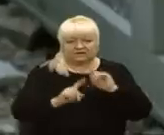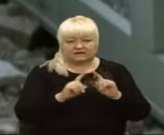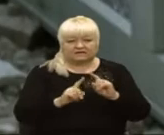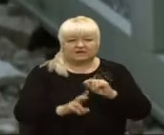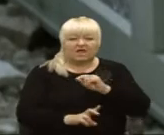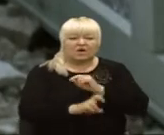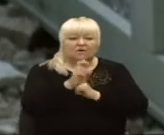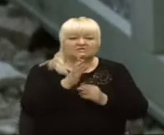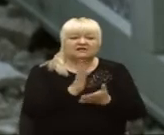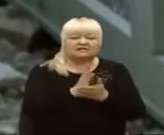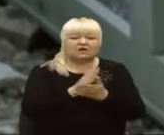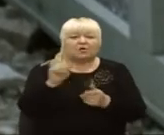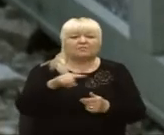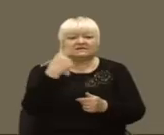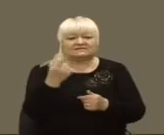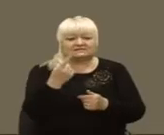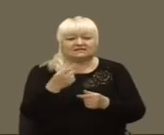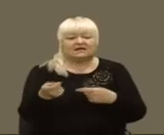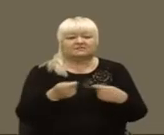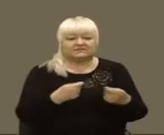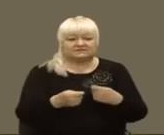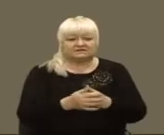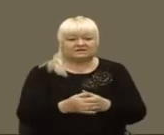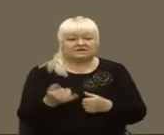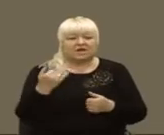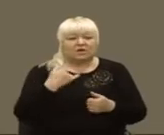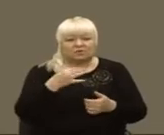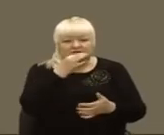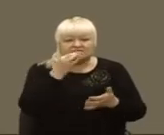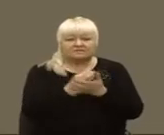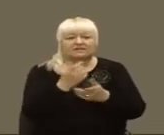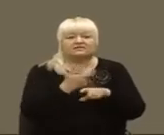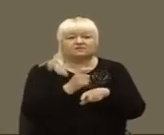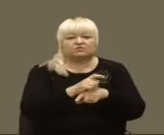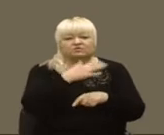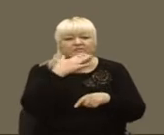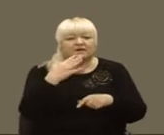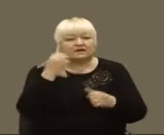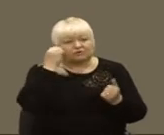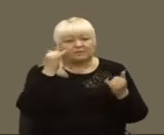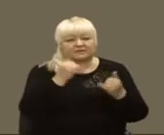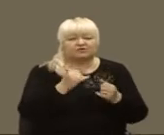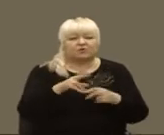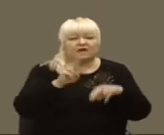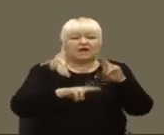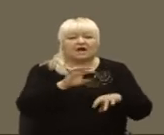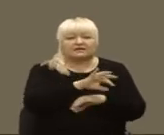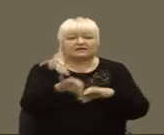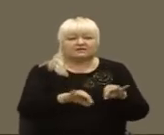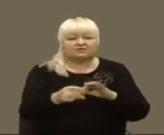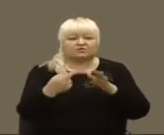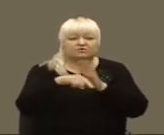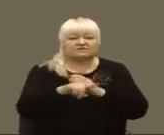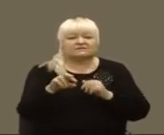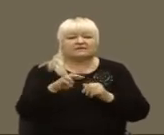Богородиці належить обласній адміністрації. У нас на балансі дуже багато пам'яток архітектури, і з них ми